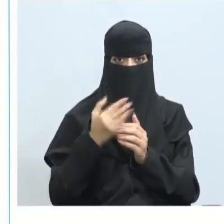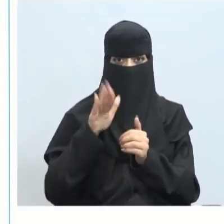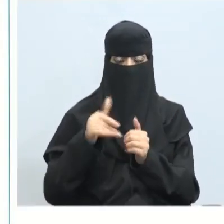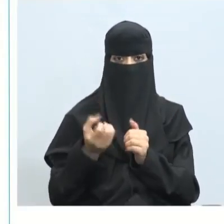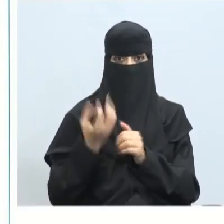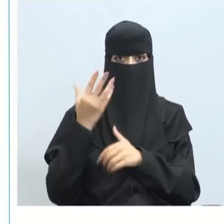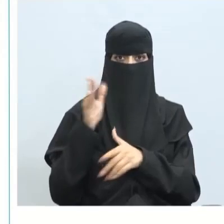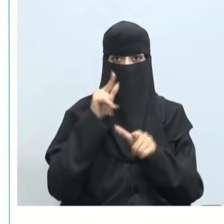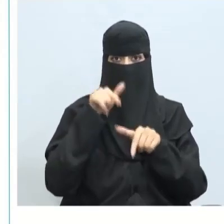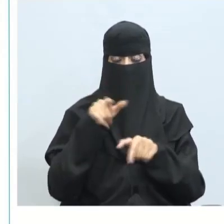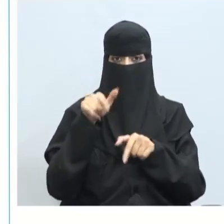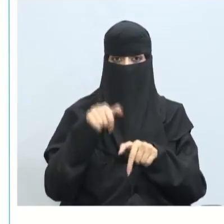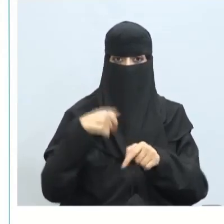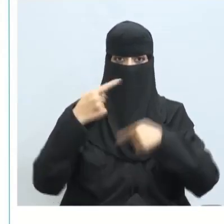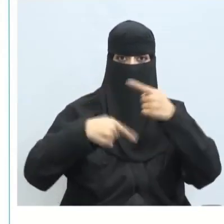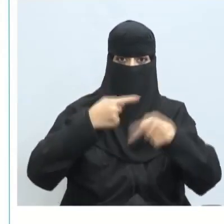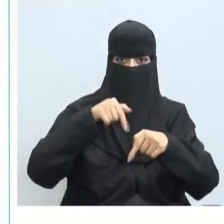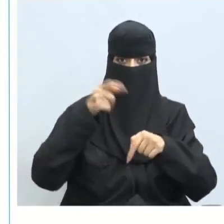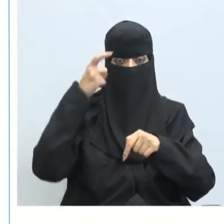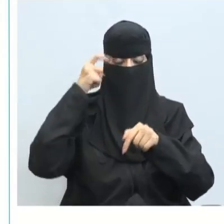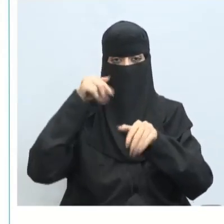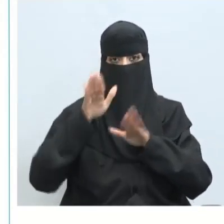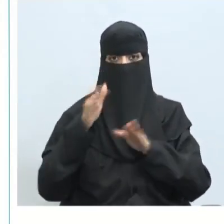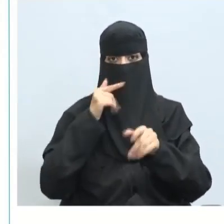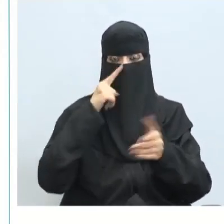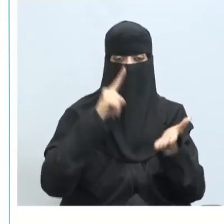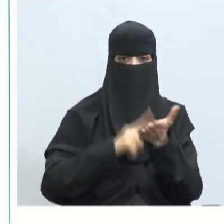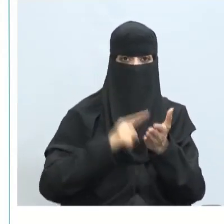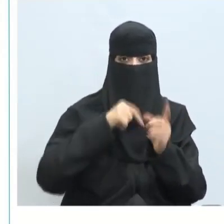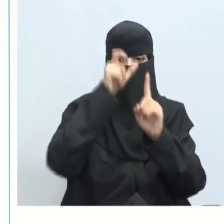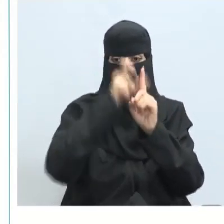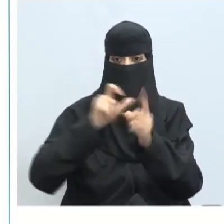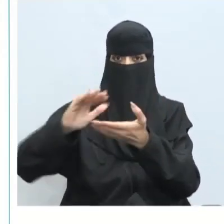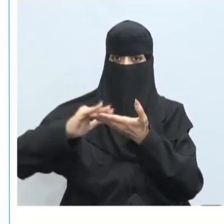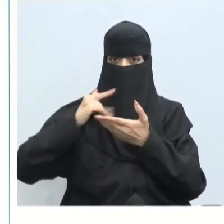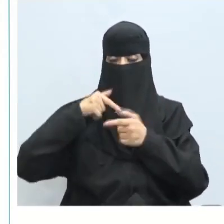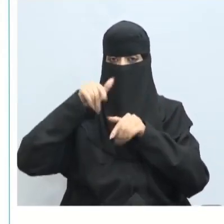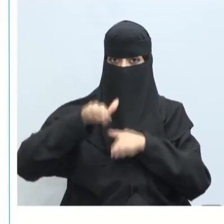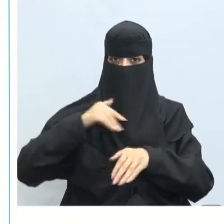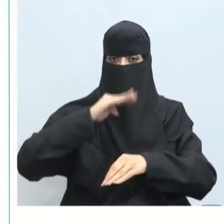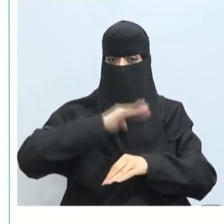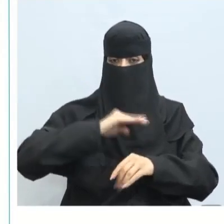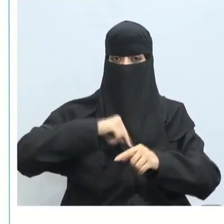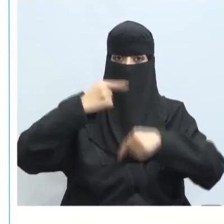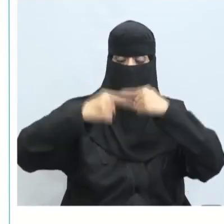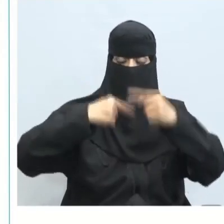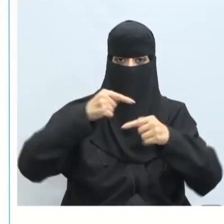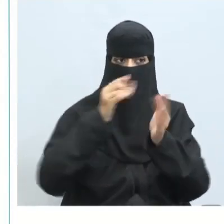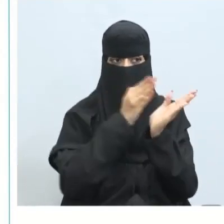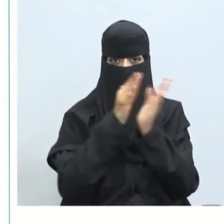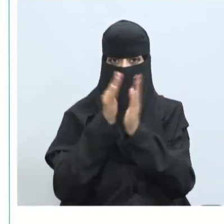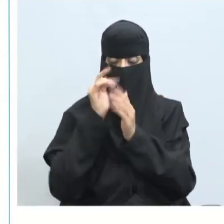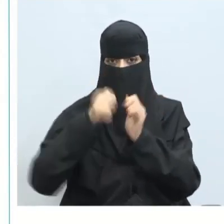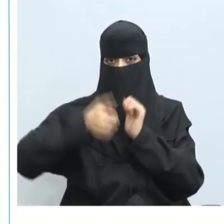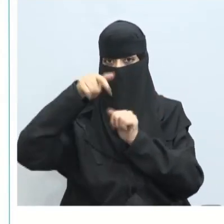لذلك من المعتاد ومتعارف عليه أن السكرتير يمر بضغوط هذا الضغوط كلما أدرناها بشكل صحيح